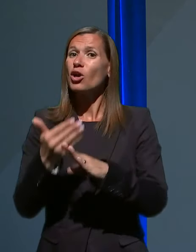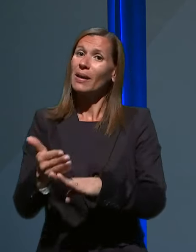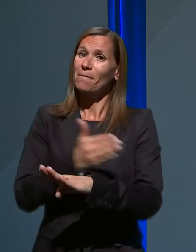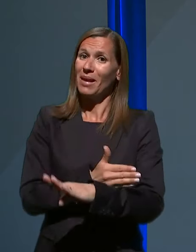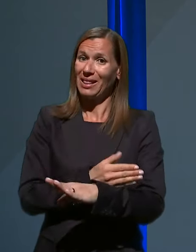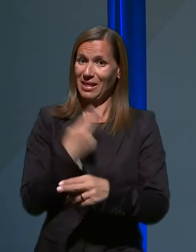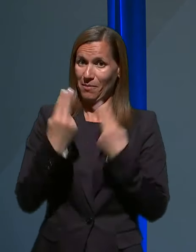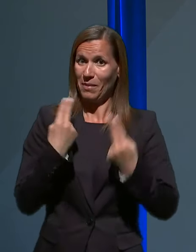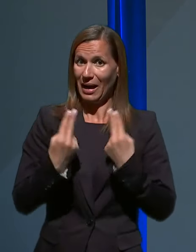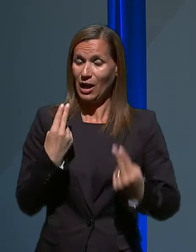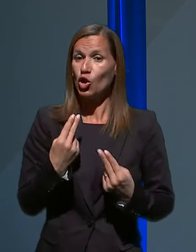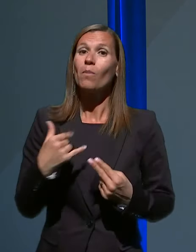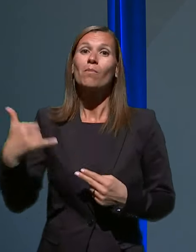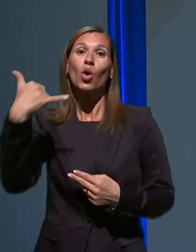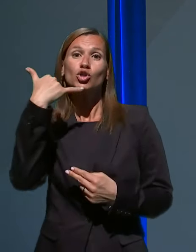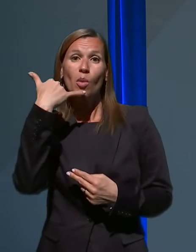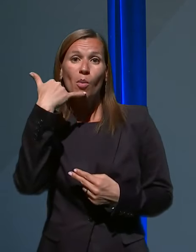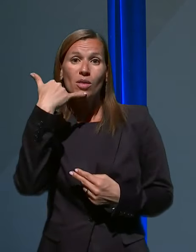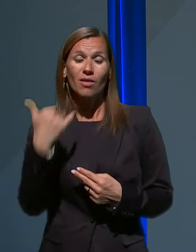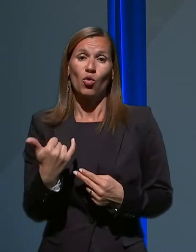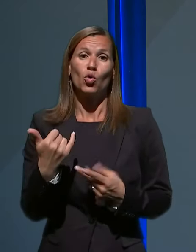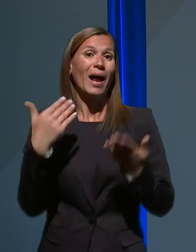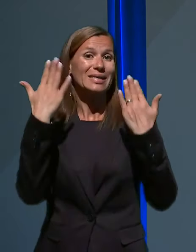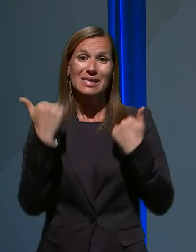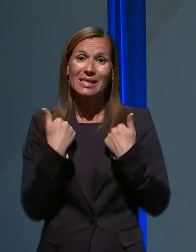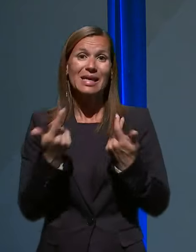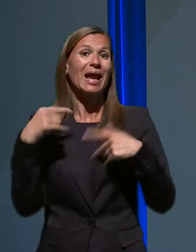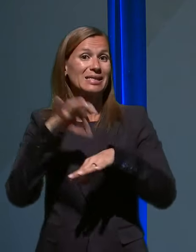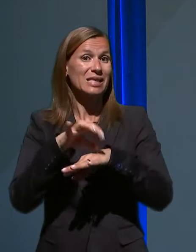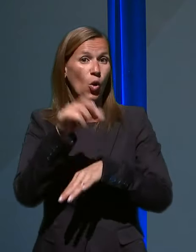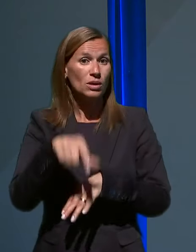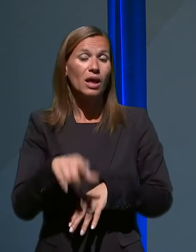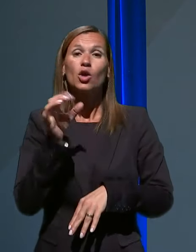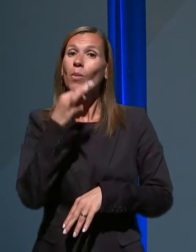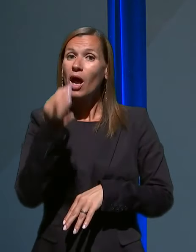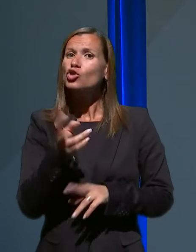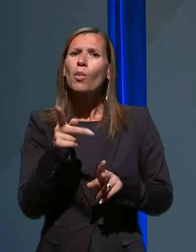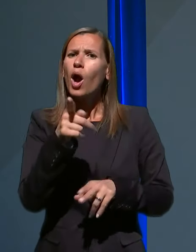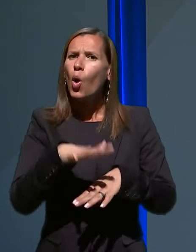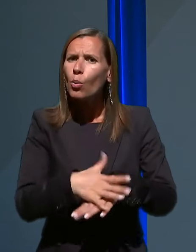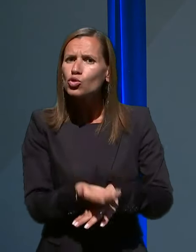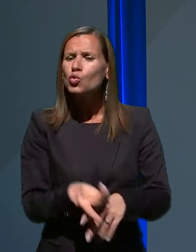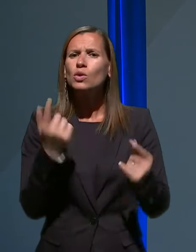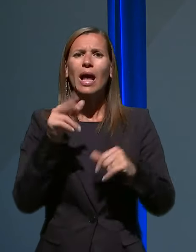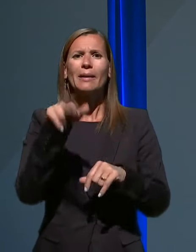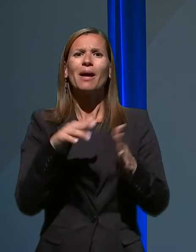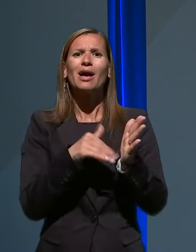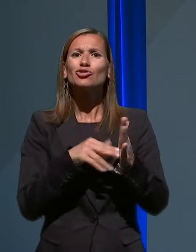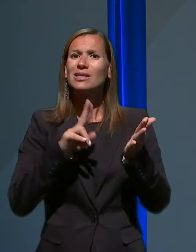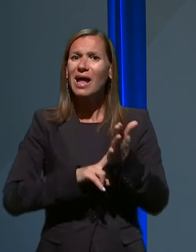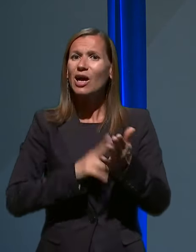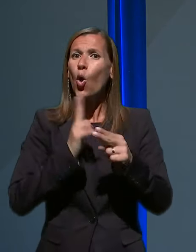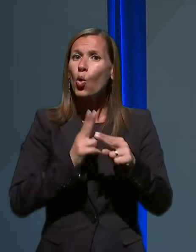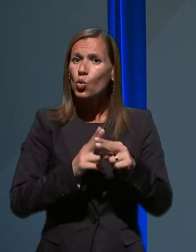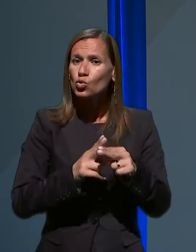posegom pokličemo po telefonu sestra ali pa zdravnik, povprašamo, kako je, ali ima kakšne znake okužbe, ali je bil v